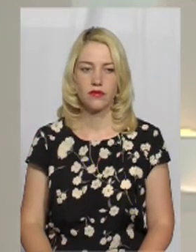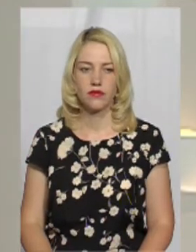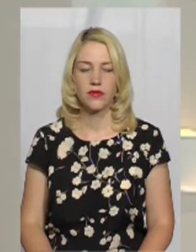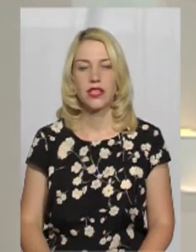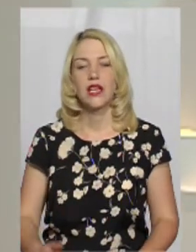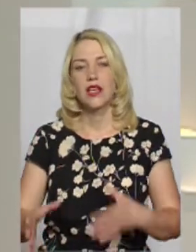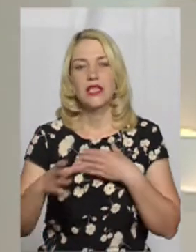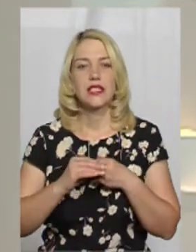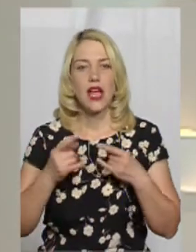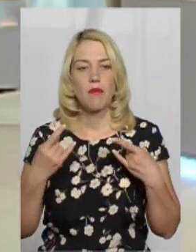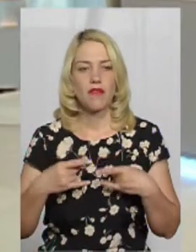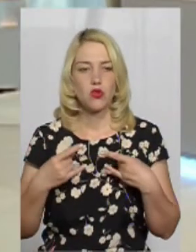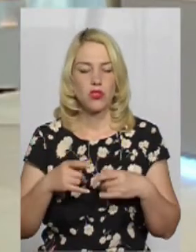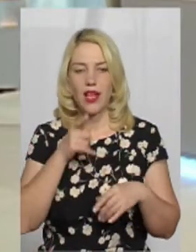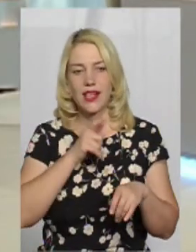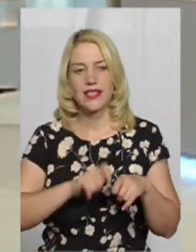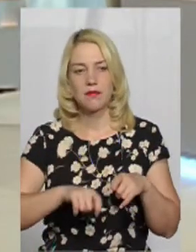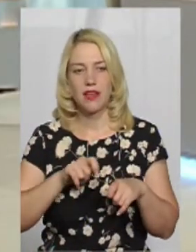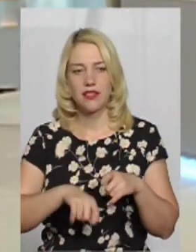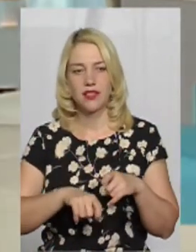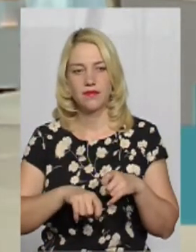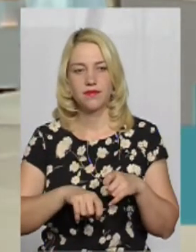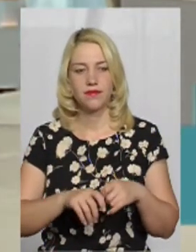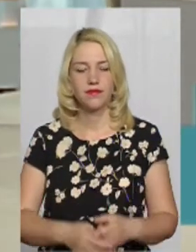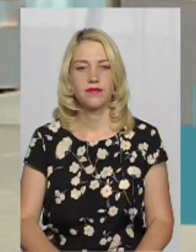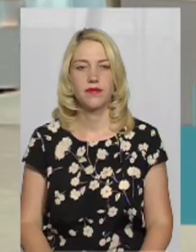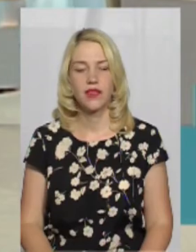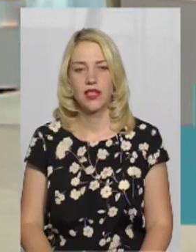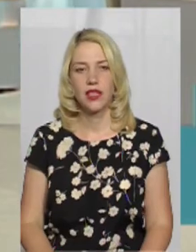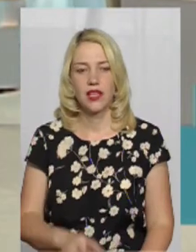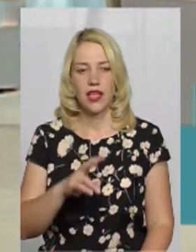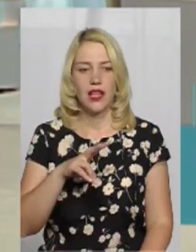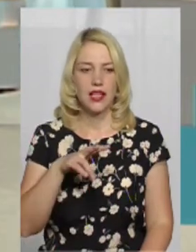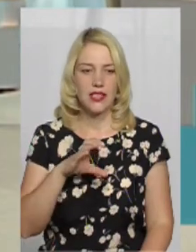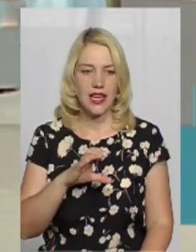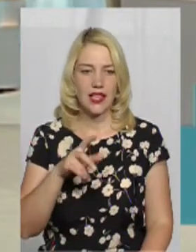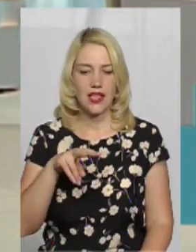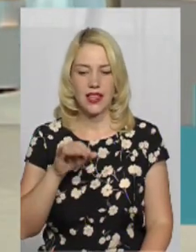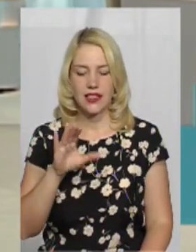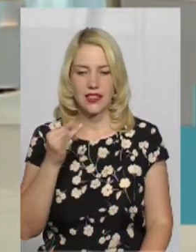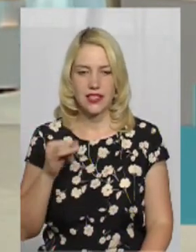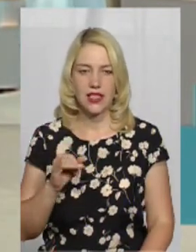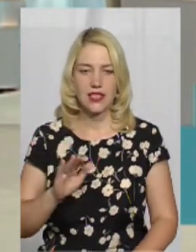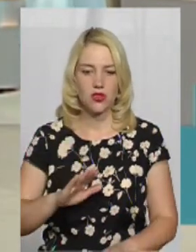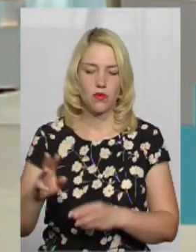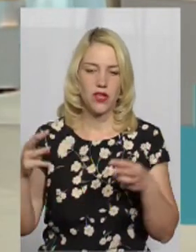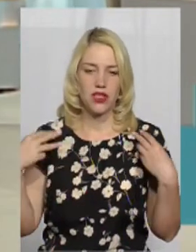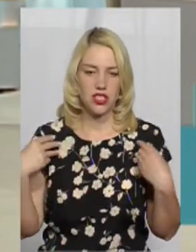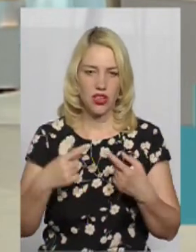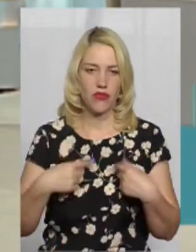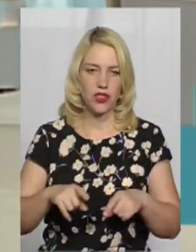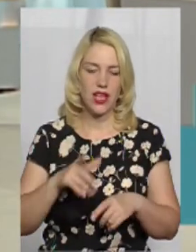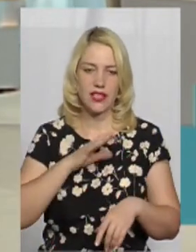З нами у студії експерти. Сергій Лисий, заступник начальника відділу з